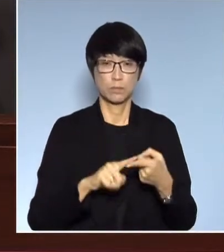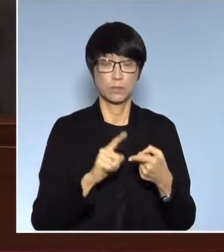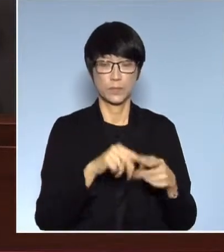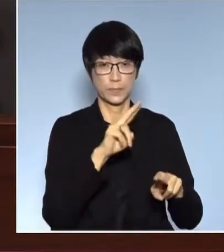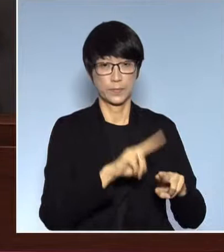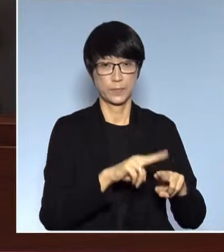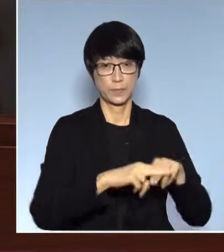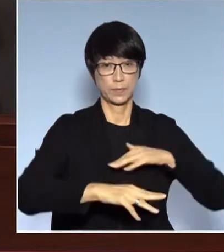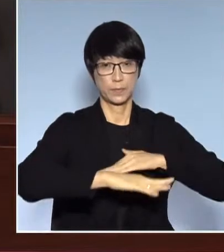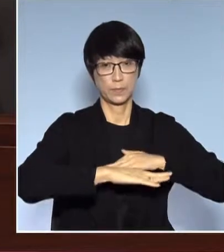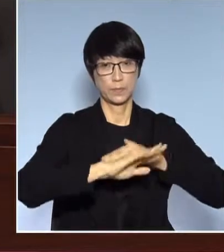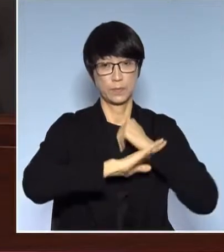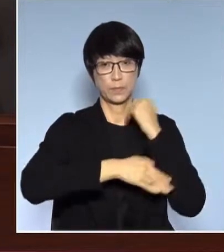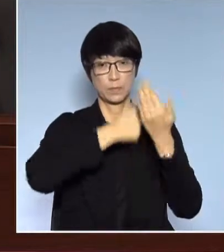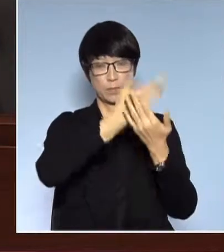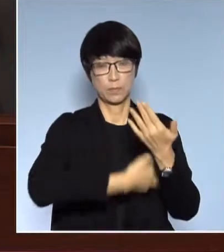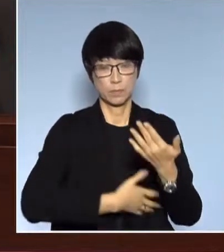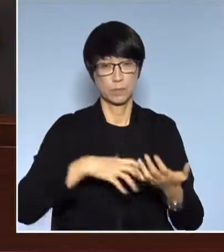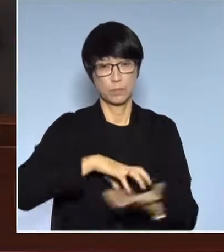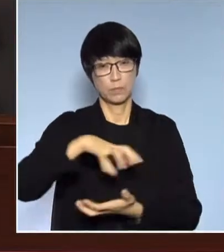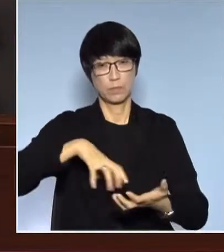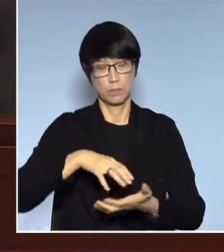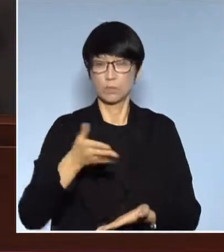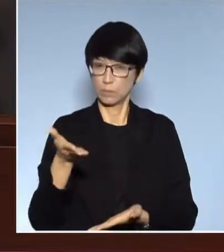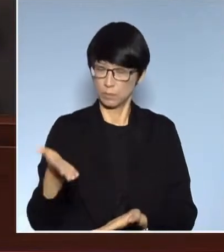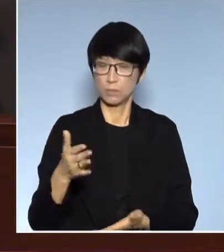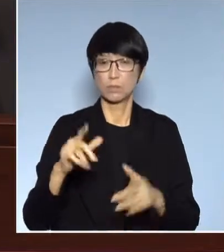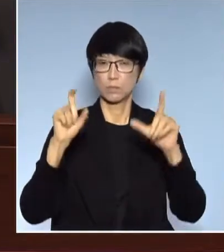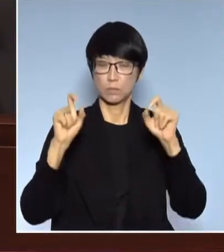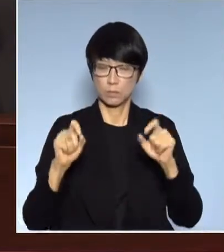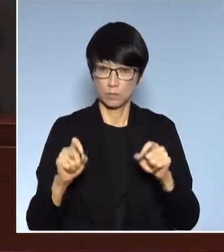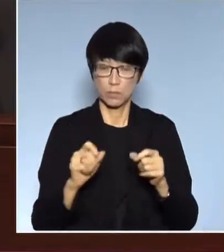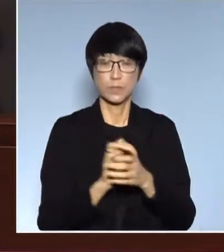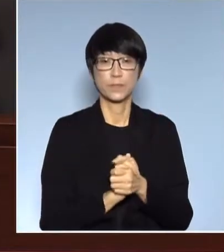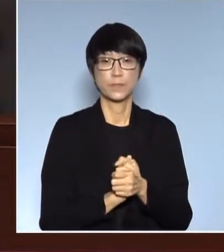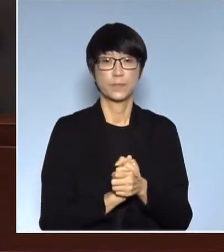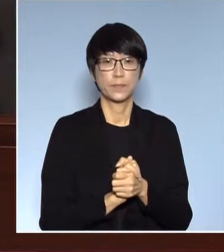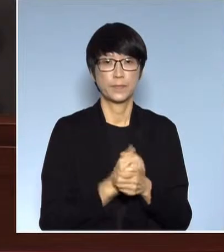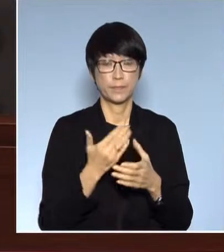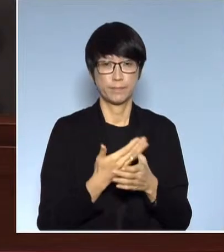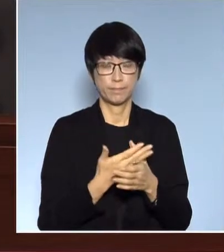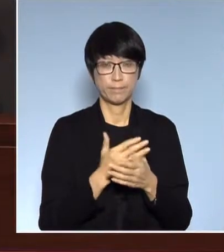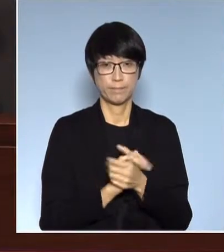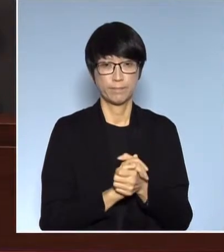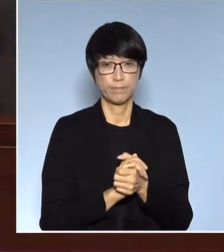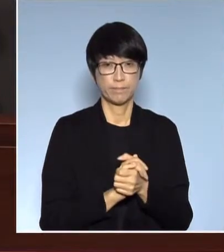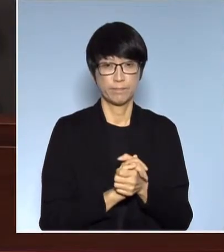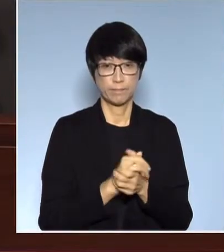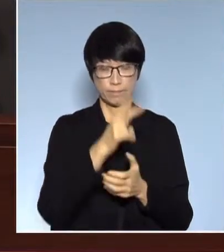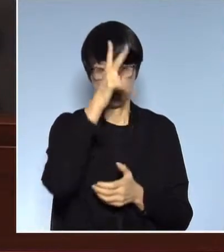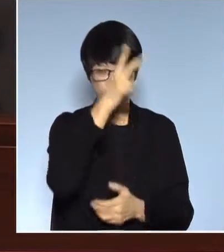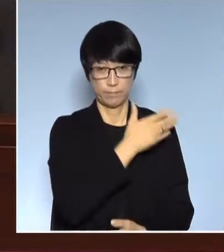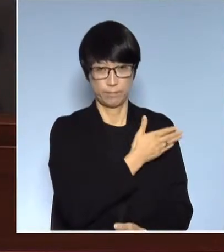口岸的司法混亂司長麻煩你解釋一下一些疑問我嘗試讀出來看看為什麼要讀呢因為政府官員